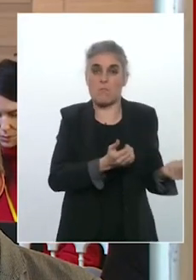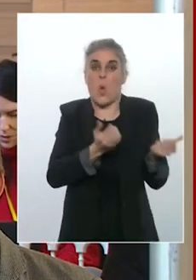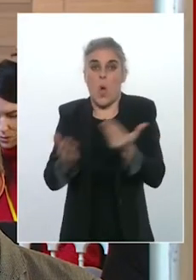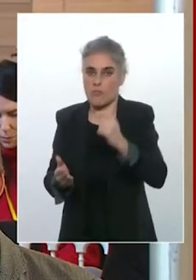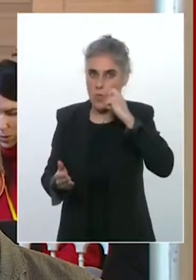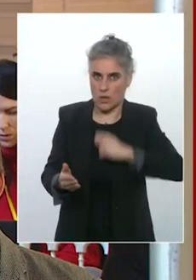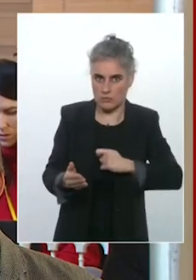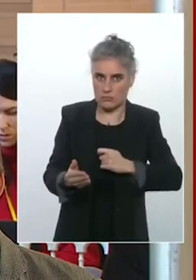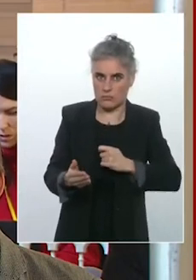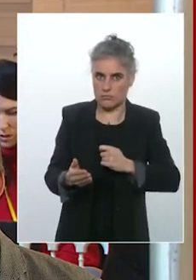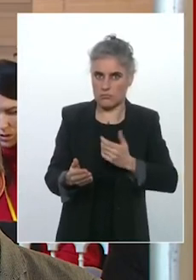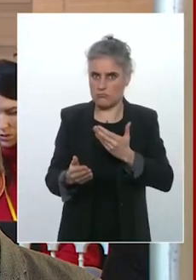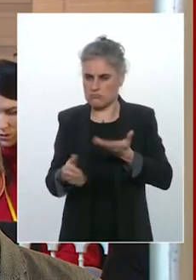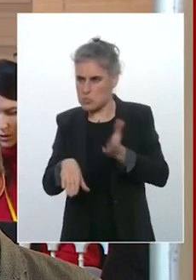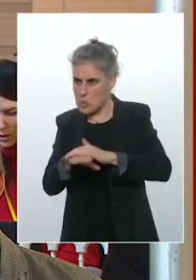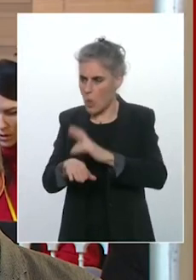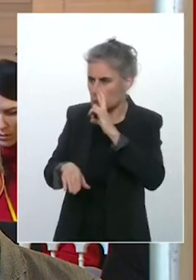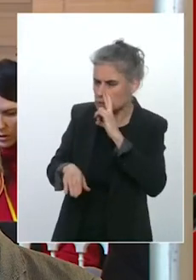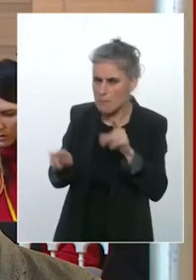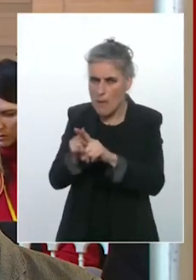aujourd'hui, est-ce que vous pensez que les sanctions